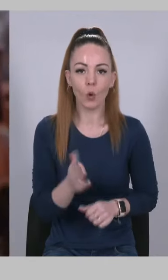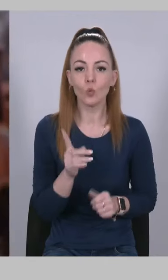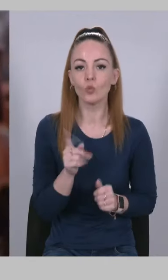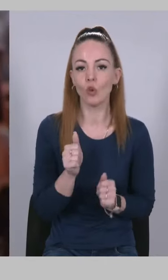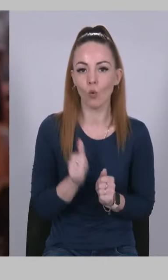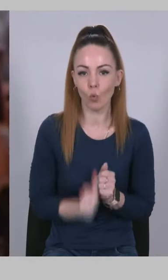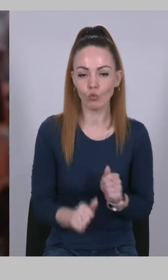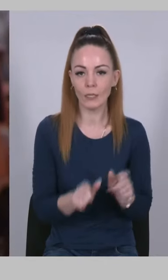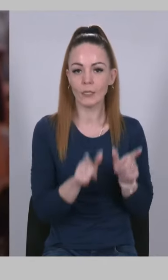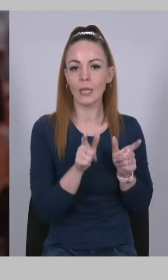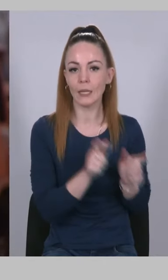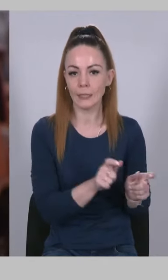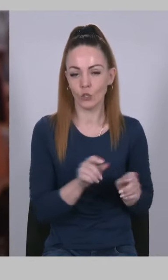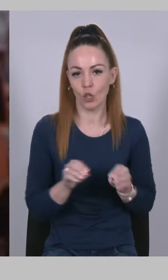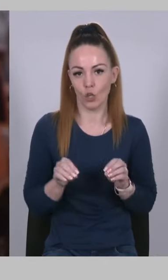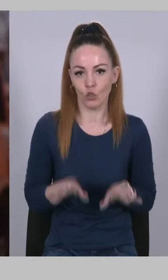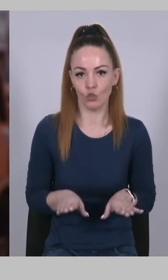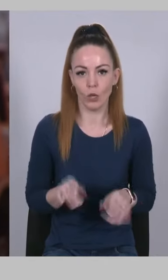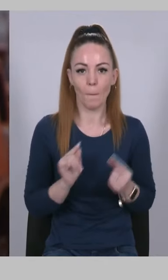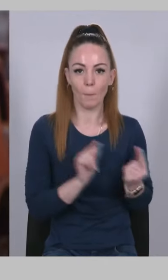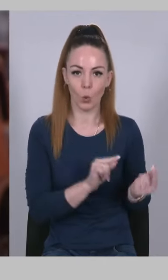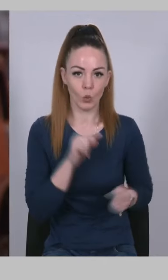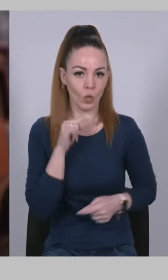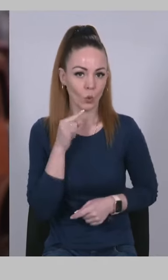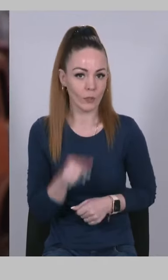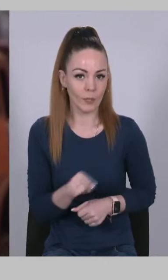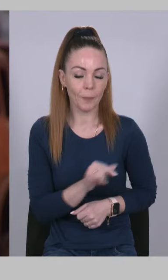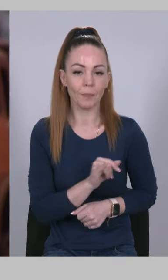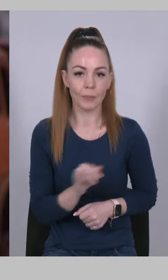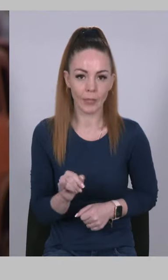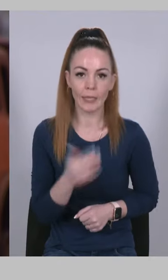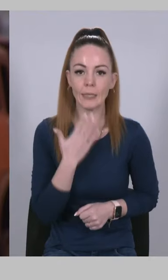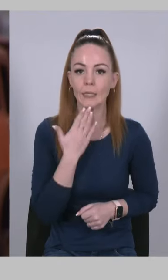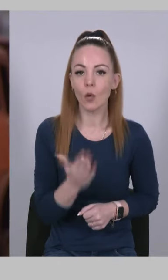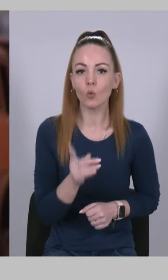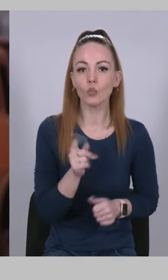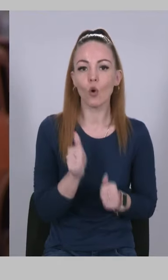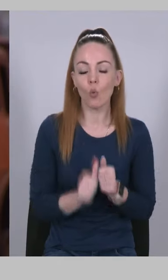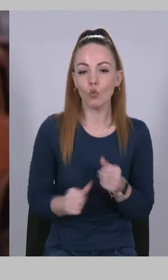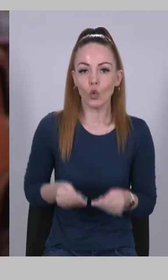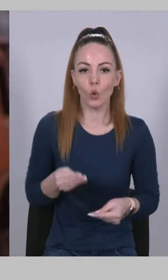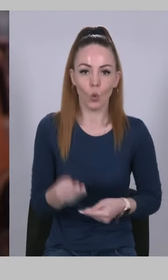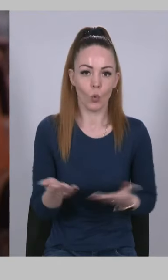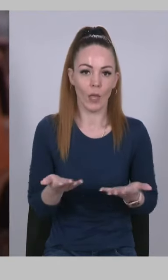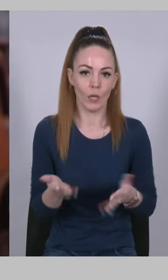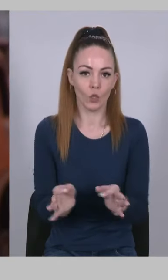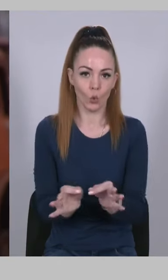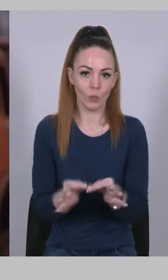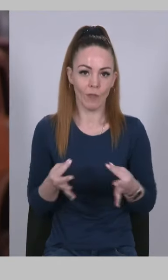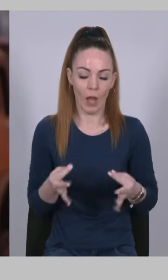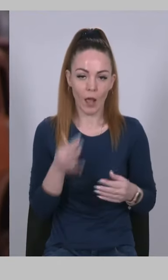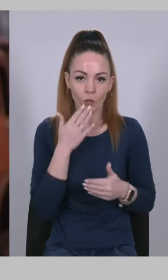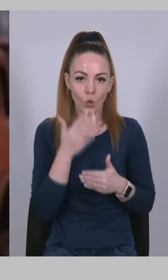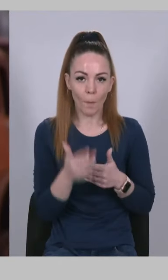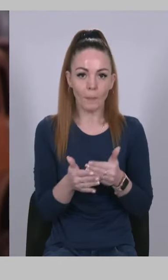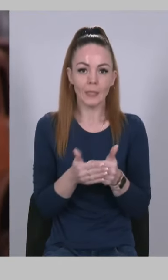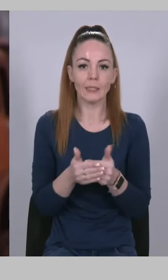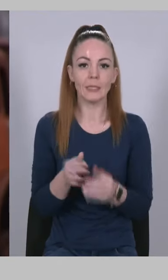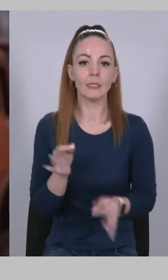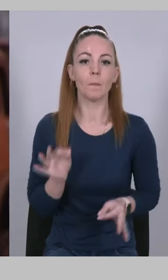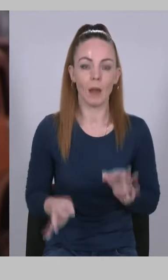кожне санкційне рішення проти Росії І дякую за кожен крок, який дозволяє наблизити